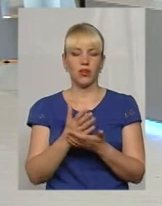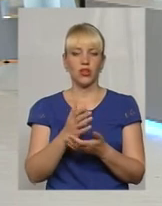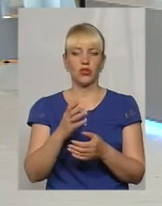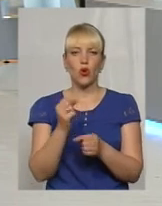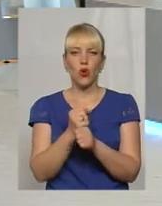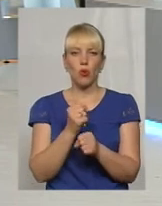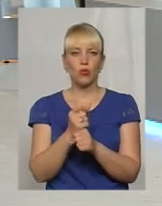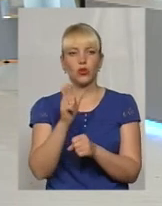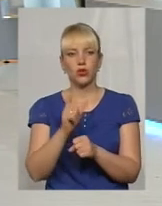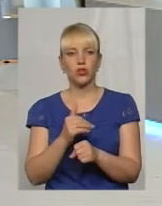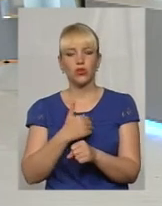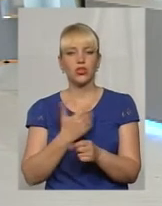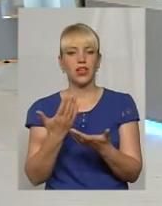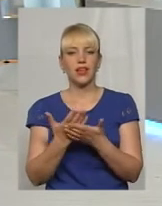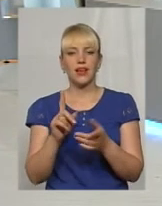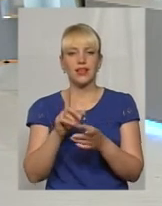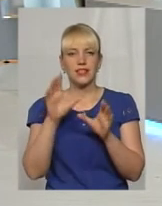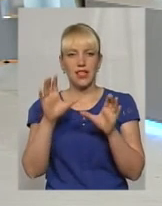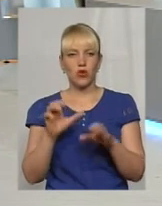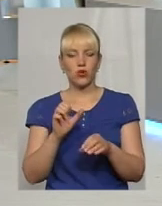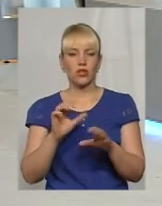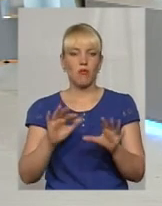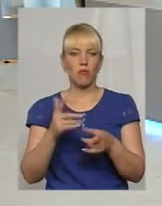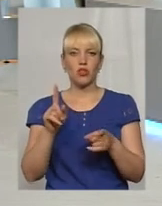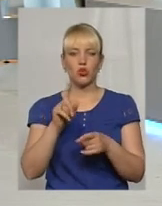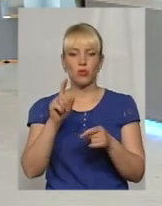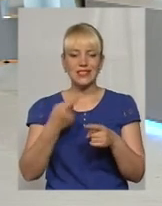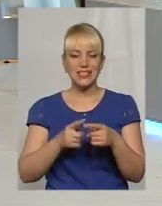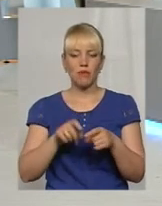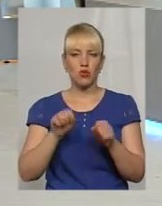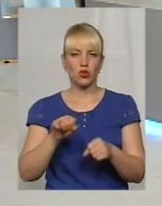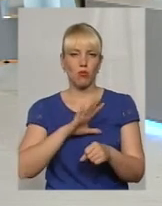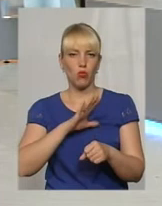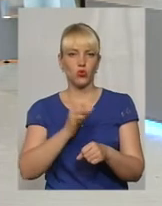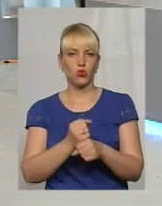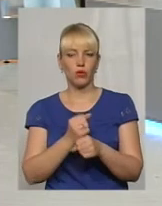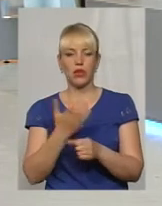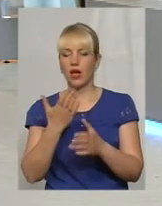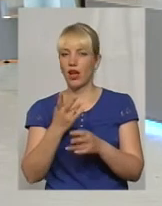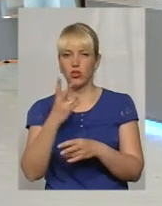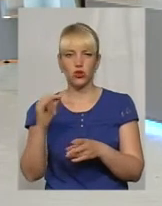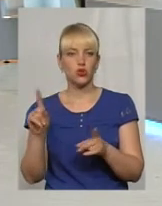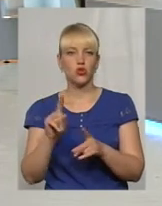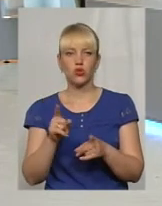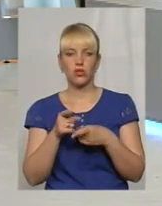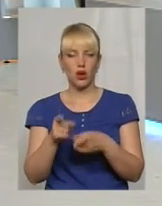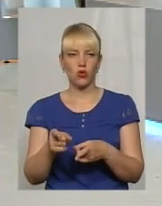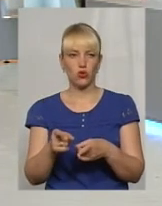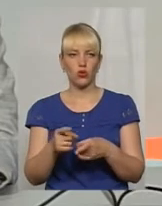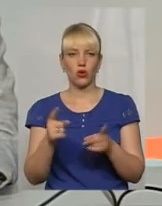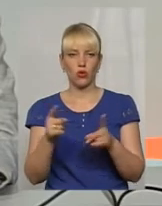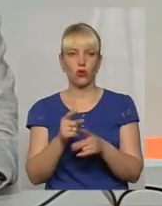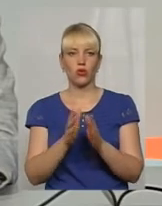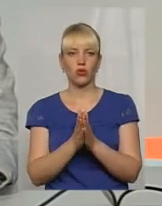людина хоче. Є якийсь законний момент, щоб це можна було зробити, або все ж таки, якщо ні, то що загрожує? Буквально так,